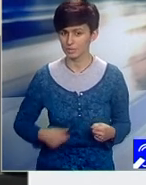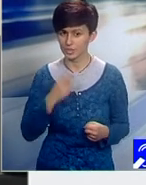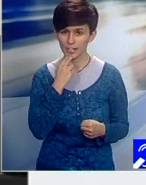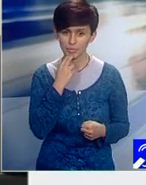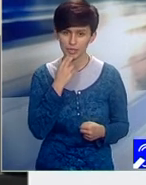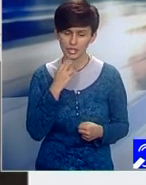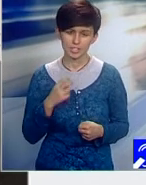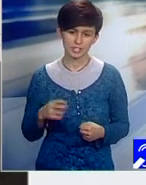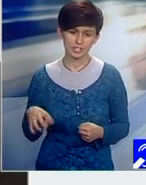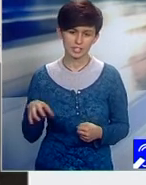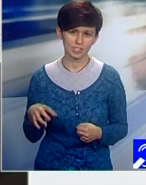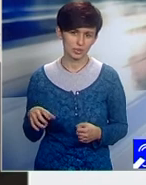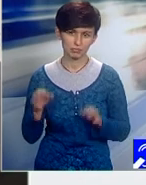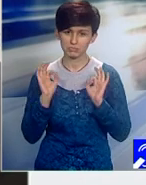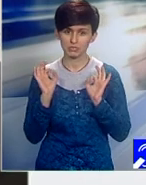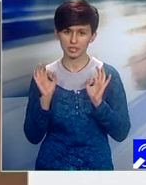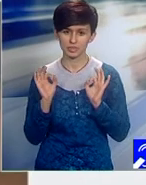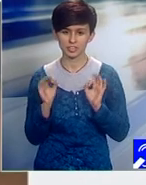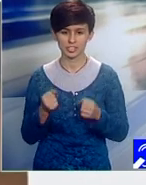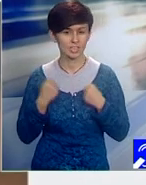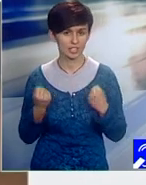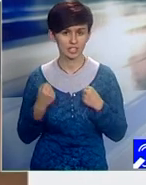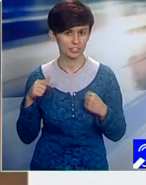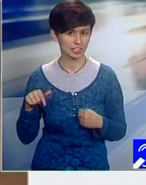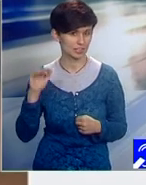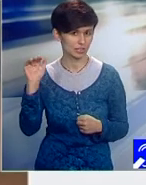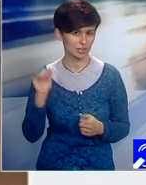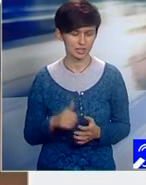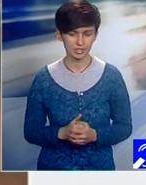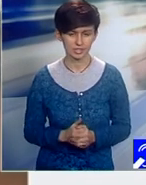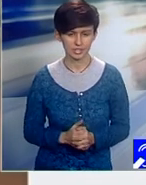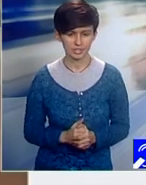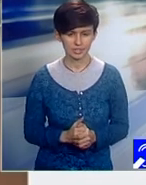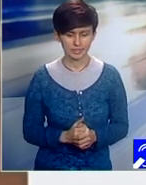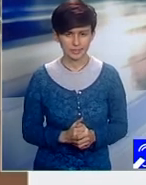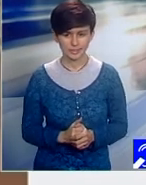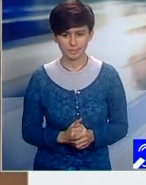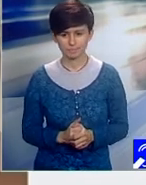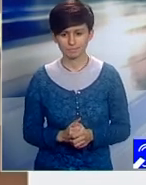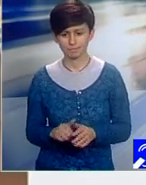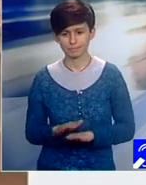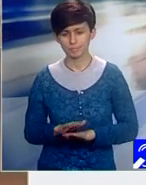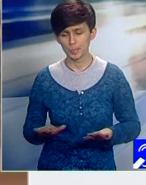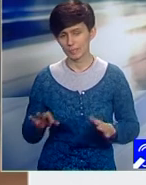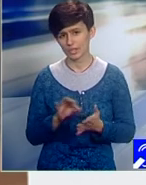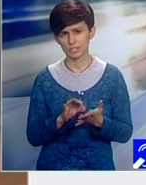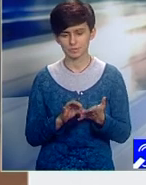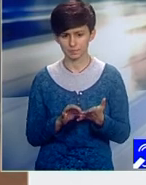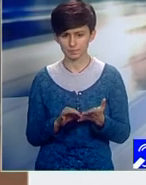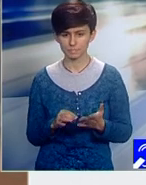eficienție activității lor. Nu, vorbesc foarte serios. Deci bazele de date sunt